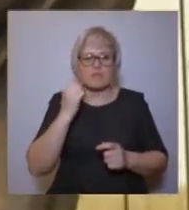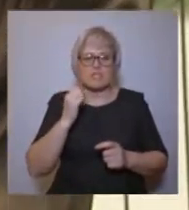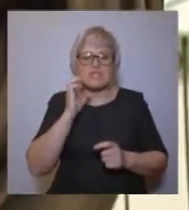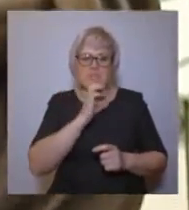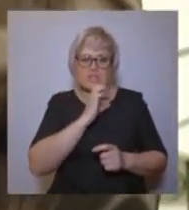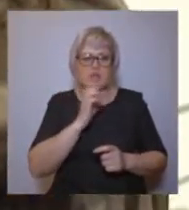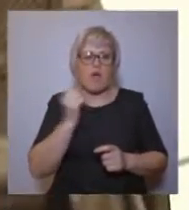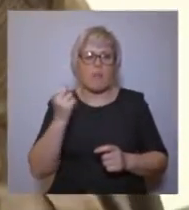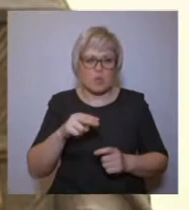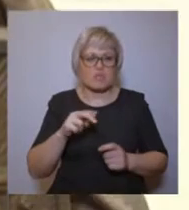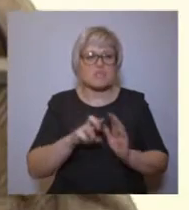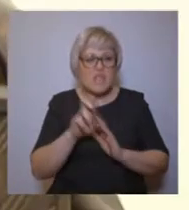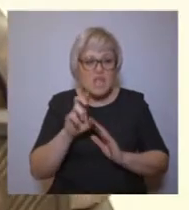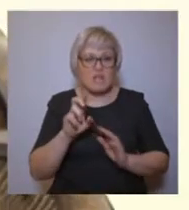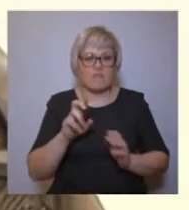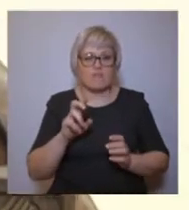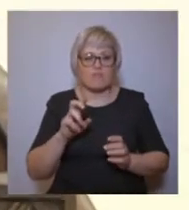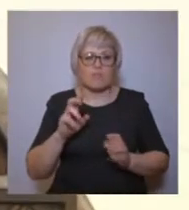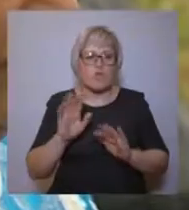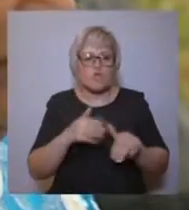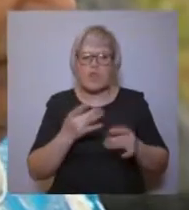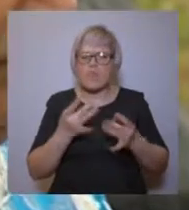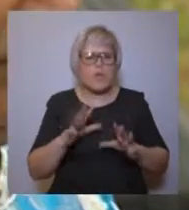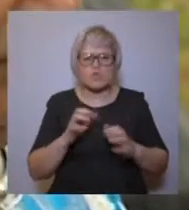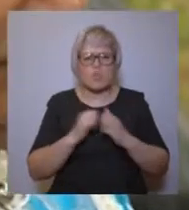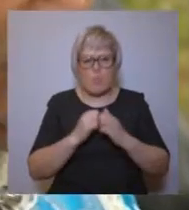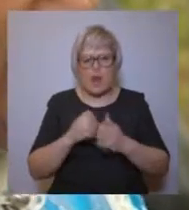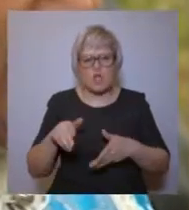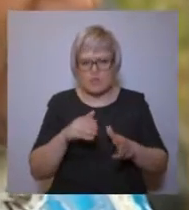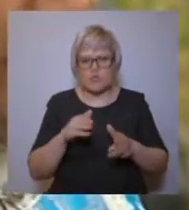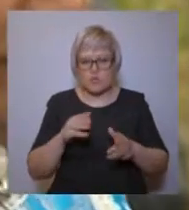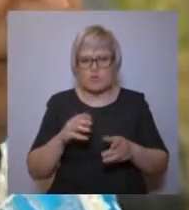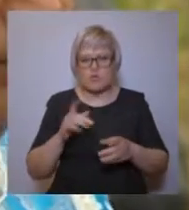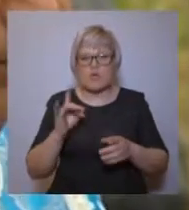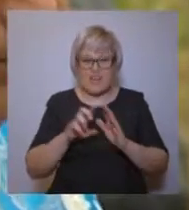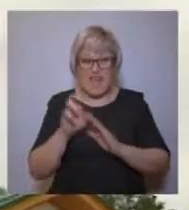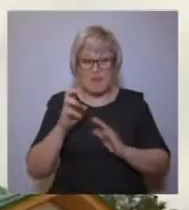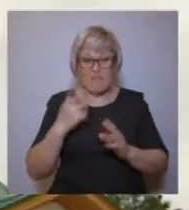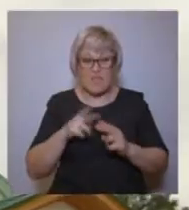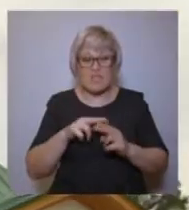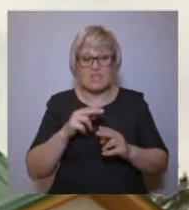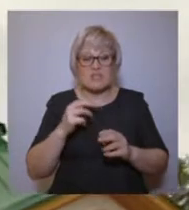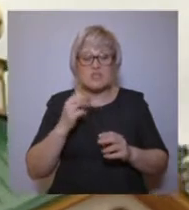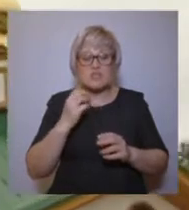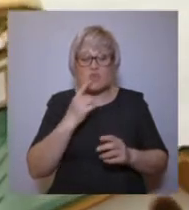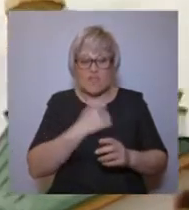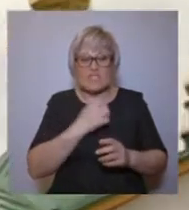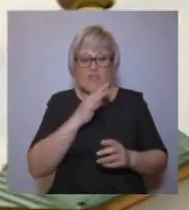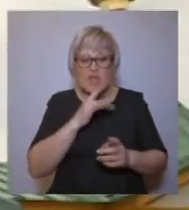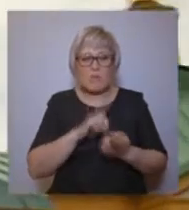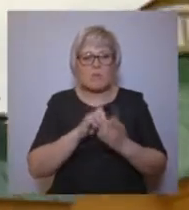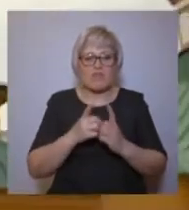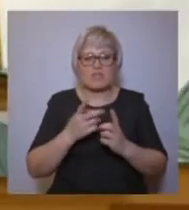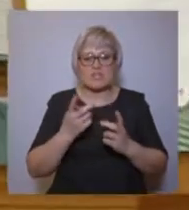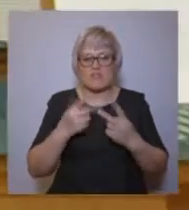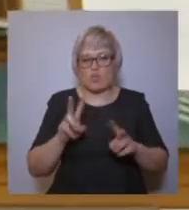еще в 1714 году и прошла непростой молитвенный путь. Многие здесь помнят, как чтили жителей Полноватой сельский храм, превращенный